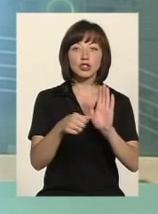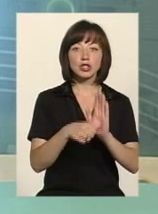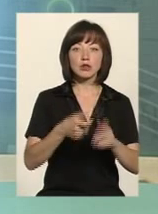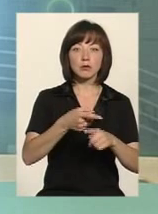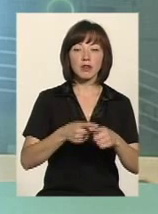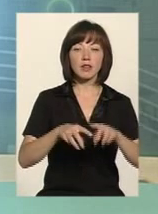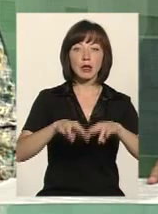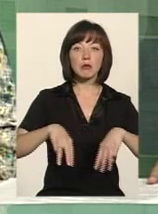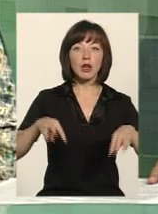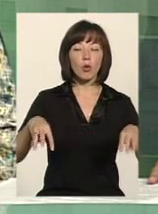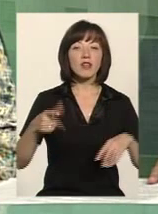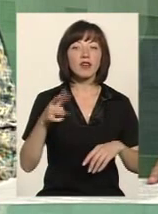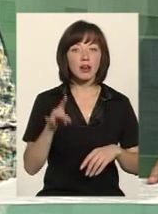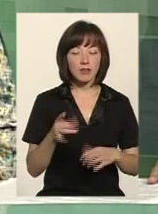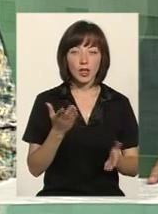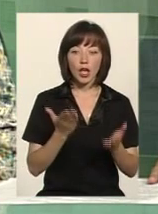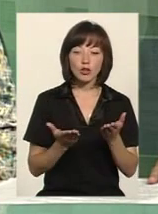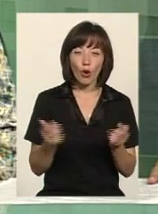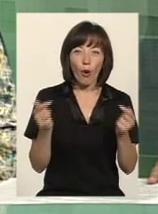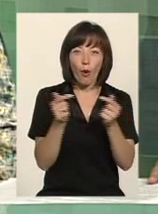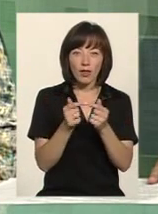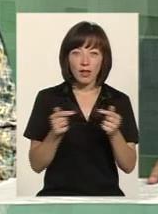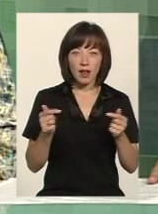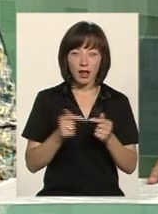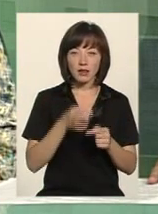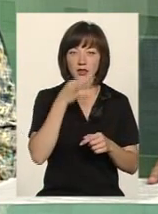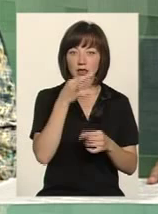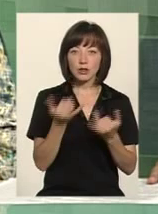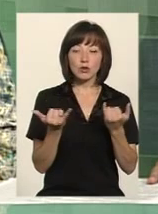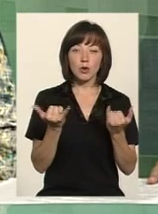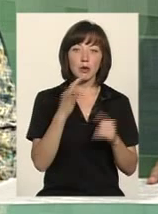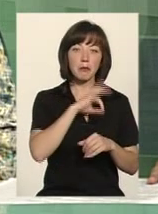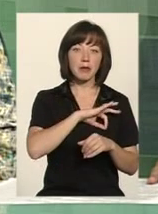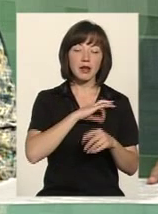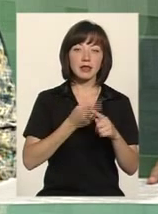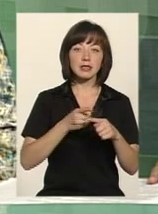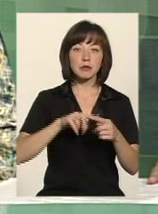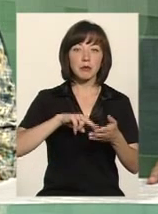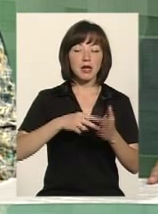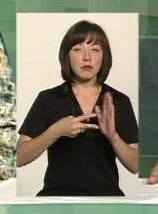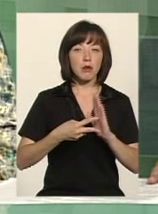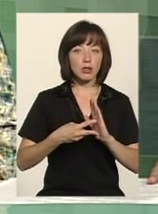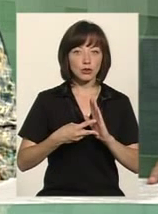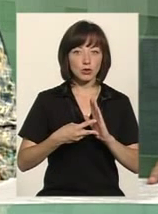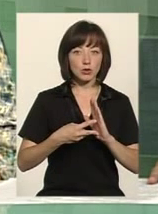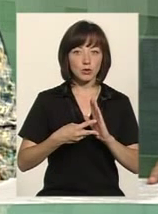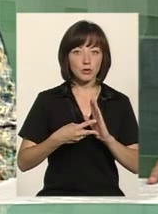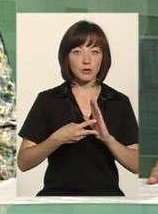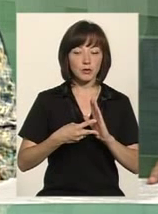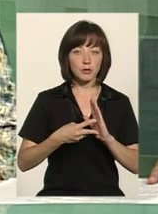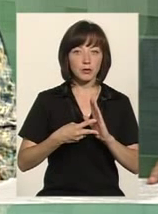мільйонів гривень. Ну, якщо конкретизувати, то сьогодні взяти такі пільги, це передбачено, можна сказати, які